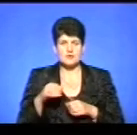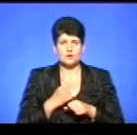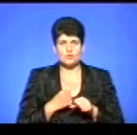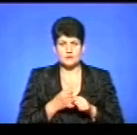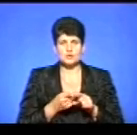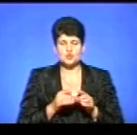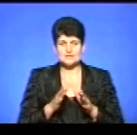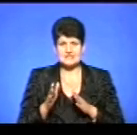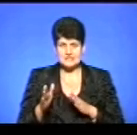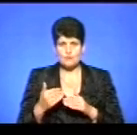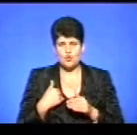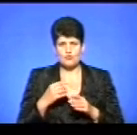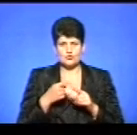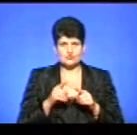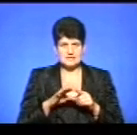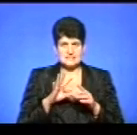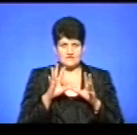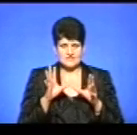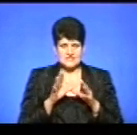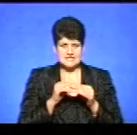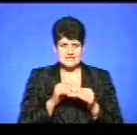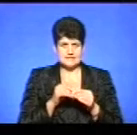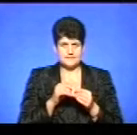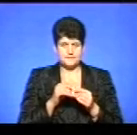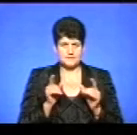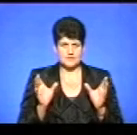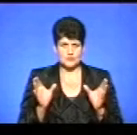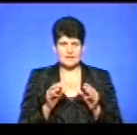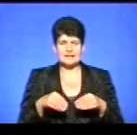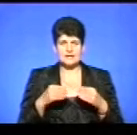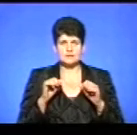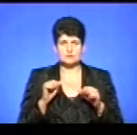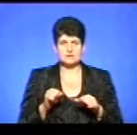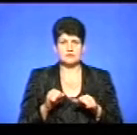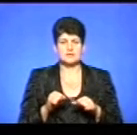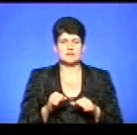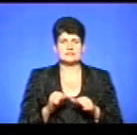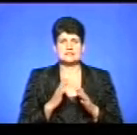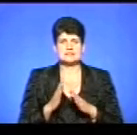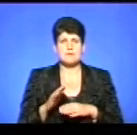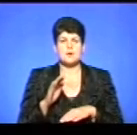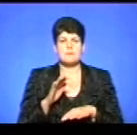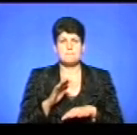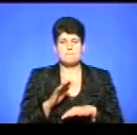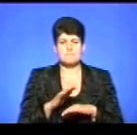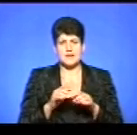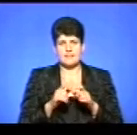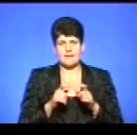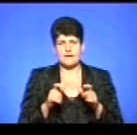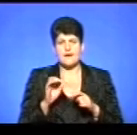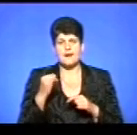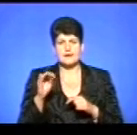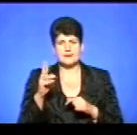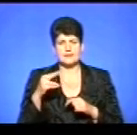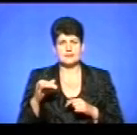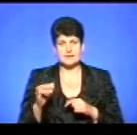систему саму, вони хочуть це все уніфікувати і дати можливість голосування тільки за системи і Банк ЕДІ. Тобто, ми на це чекаємо, і буде, значить,